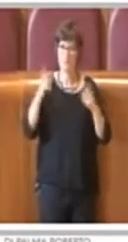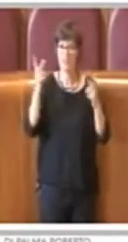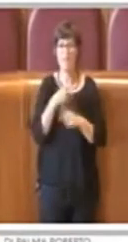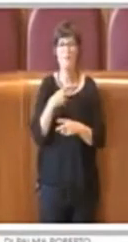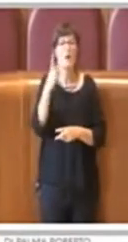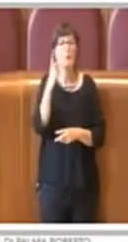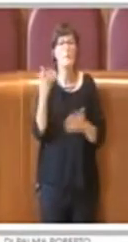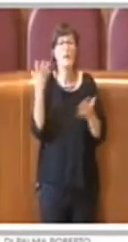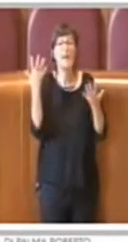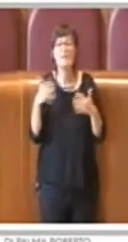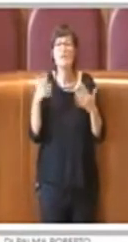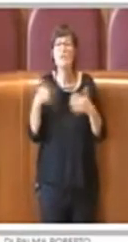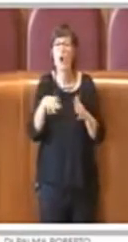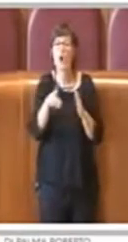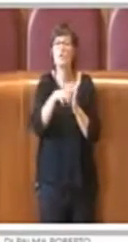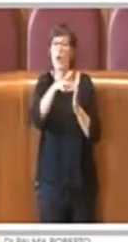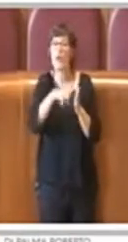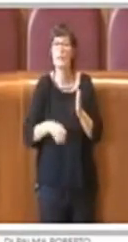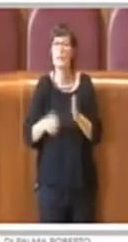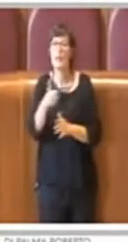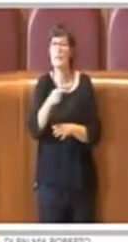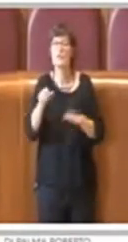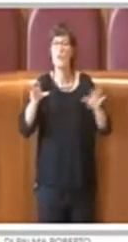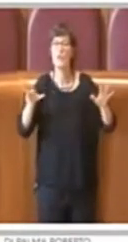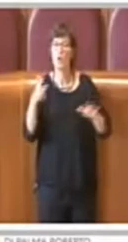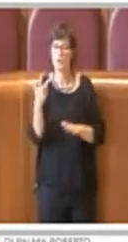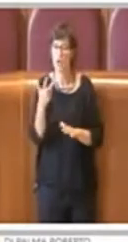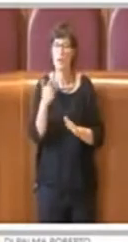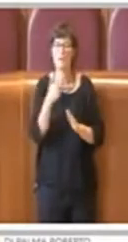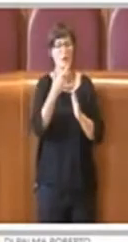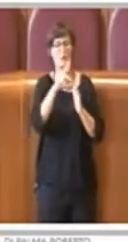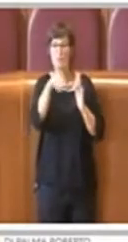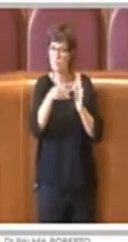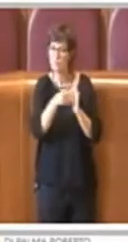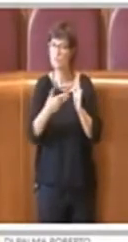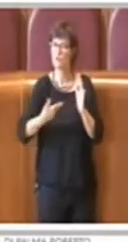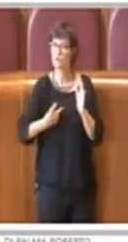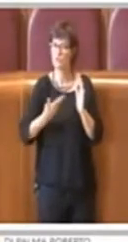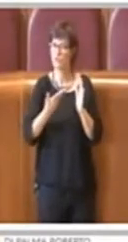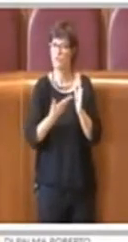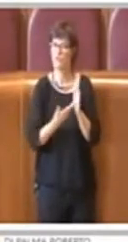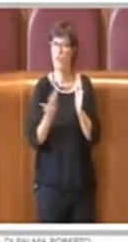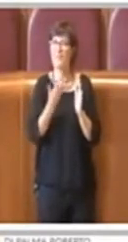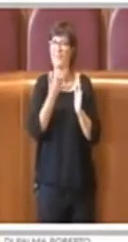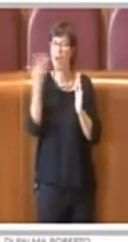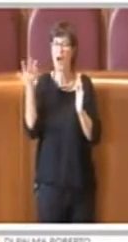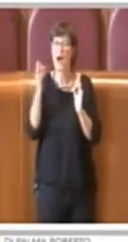delibera 183, lì è regolato in maniera puntuale e in maniera mandatoria,